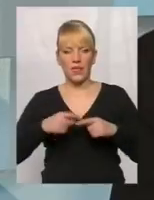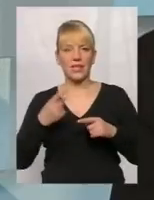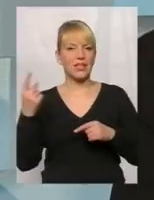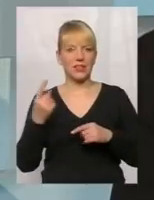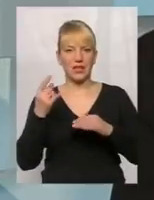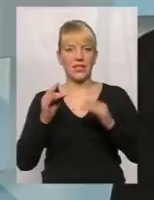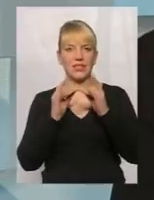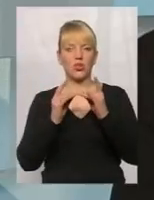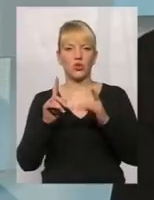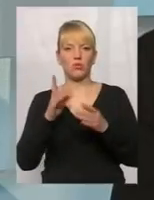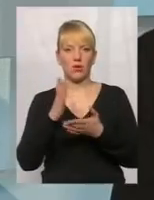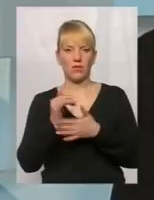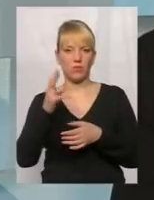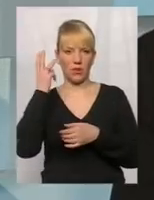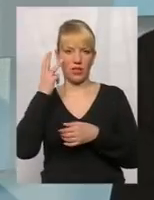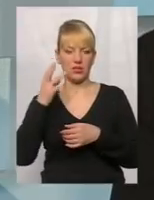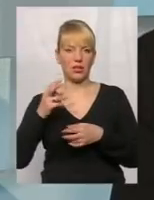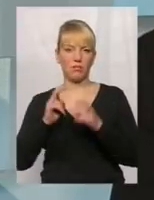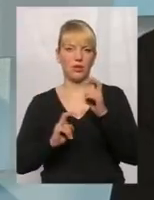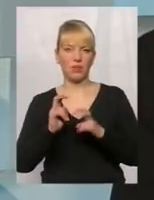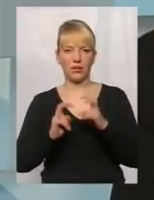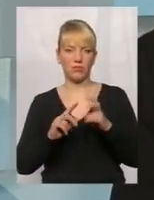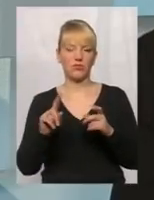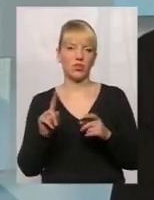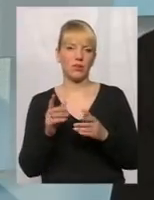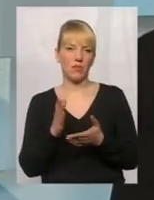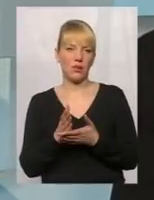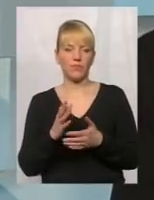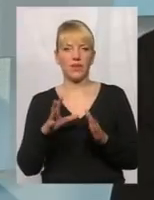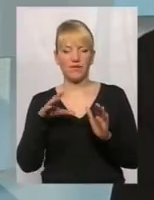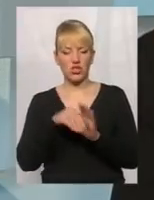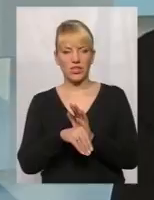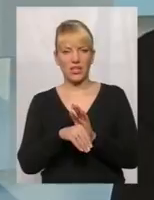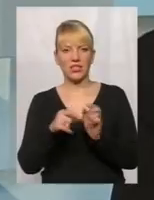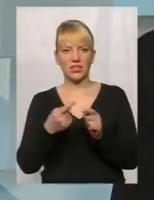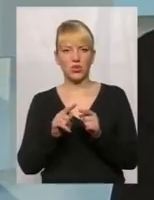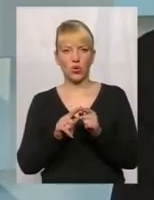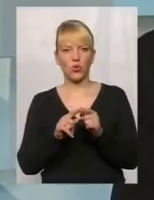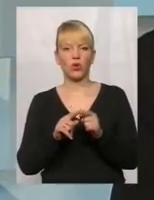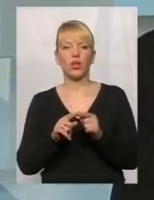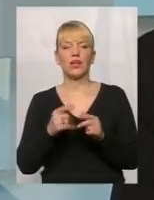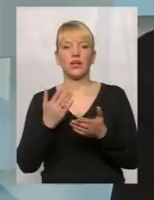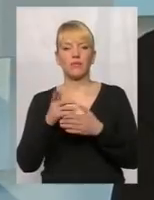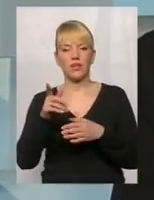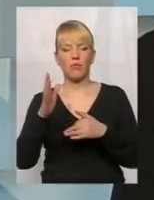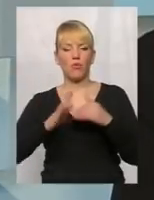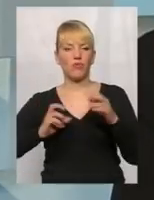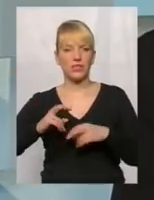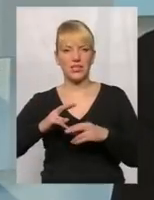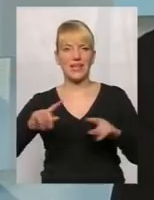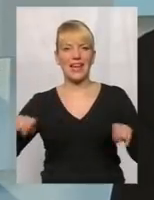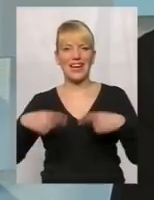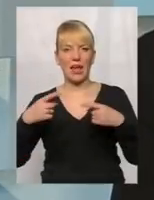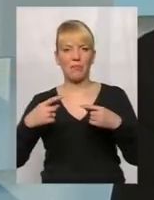має хмельницьке підприємство. І в штаті цього підприємства є професійні реабілітологи, психологи.